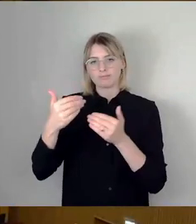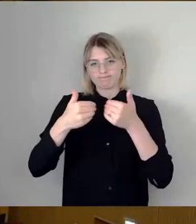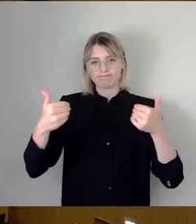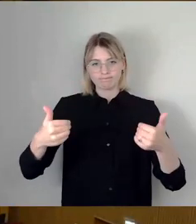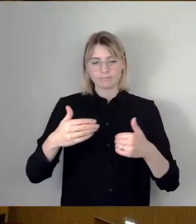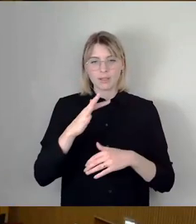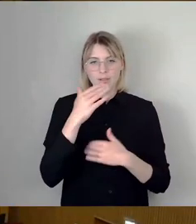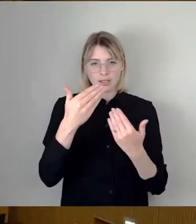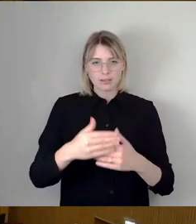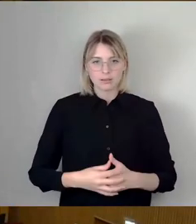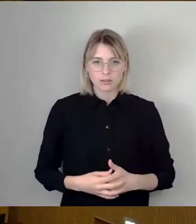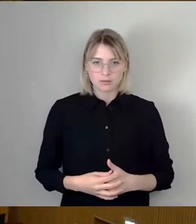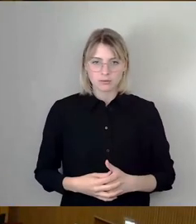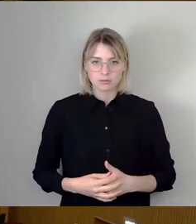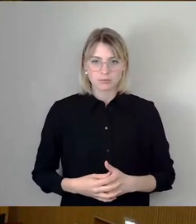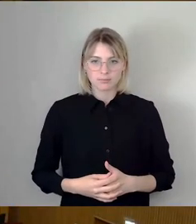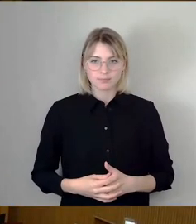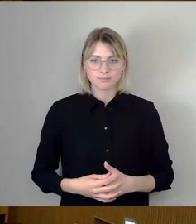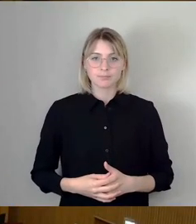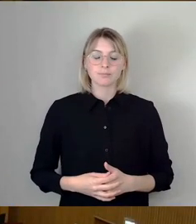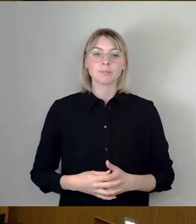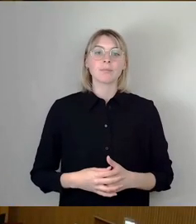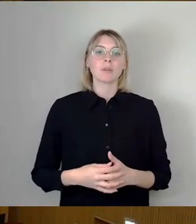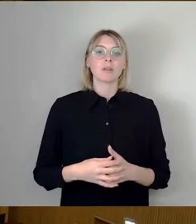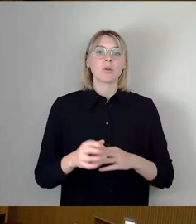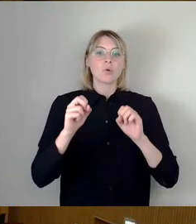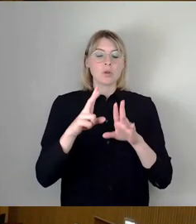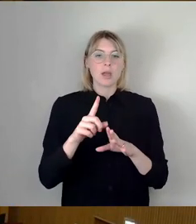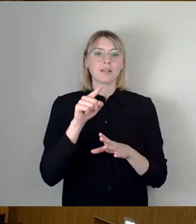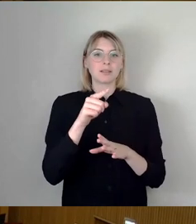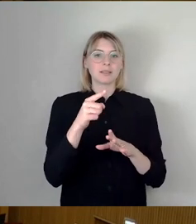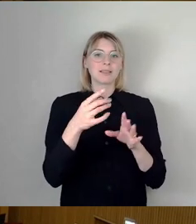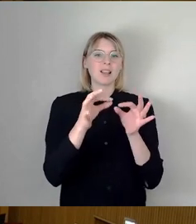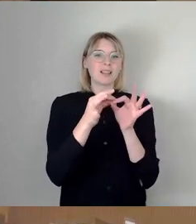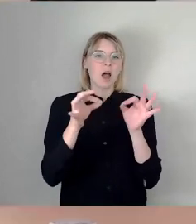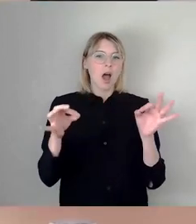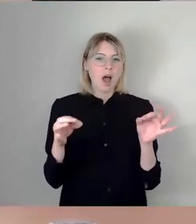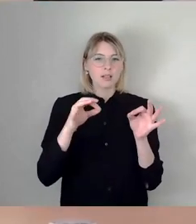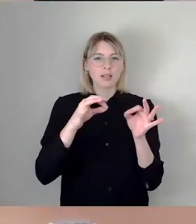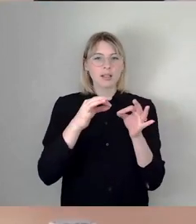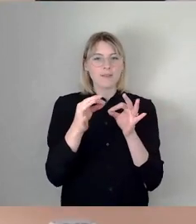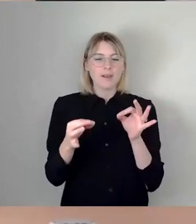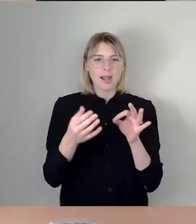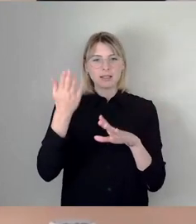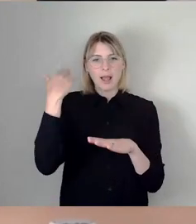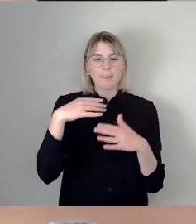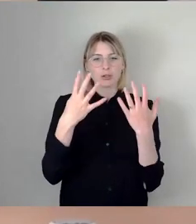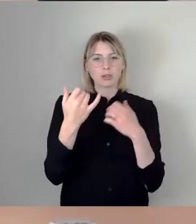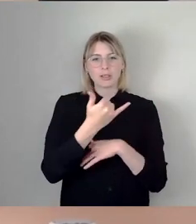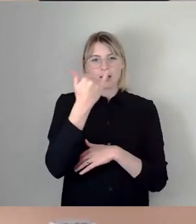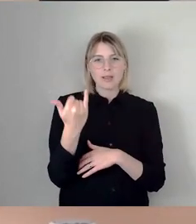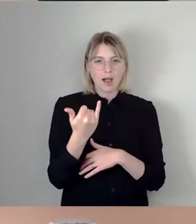Okay, eine Bemerkung noch von mir. Das Drahtgeflecht, das war gängig in den 90ern und Anfang